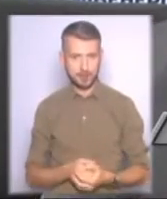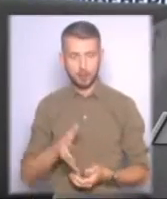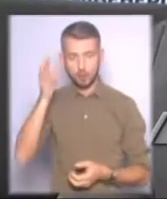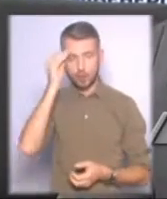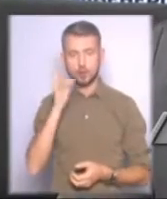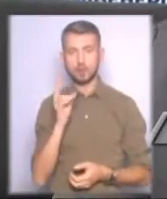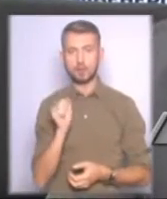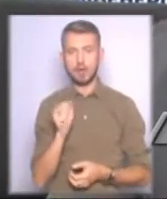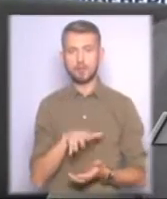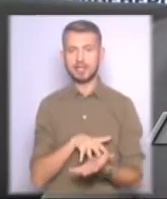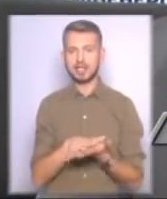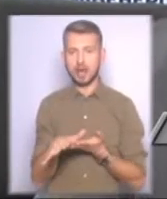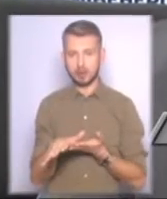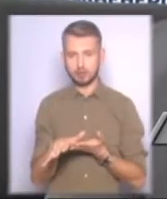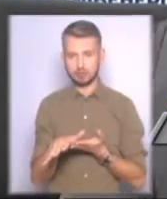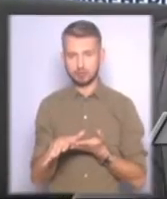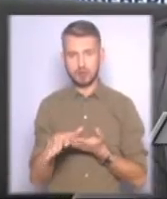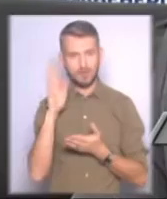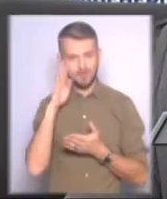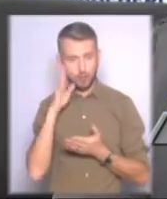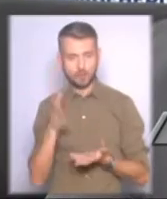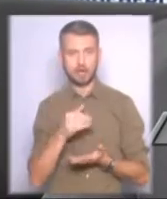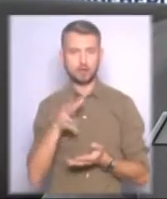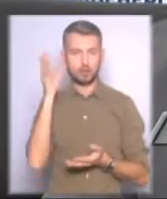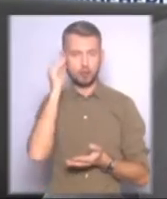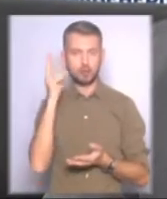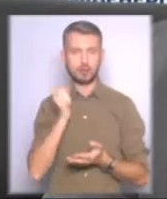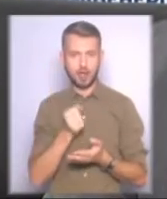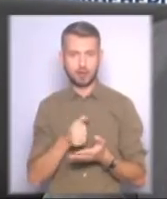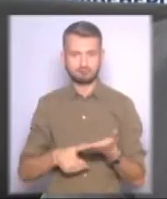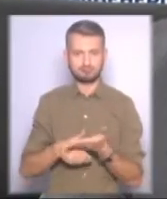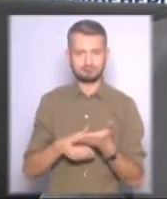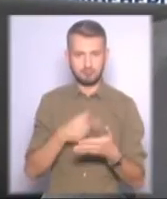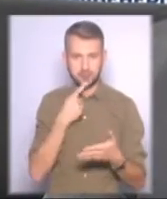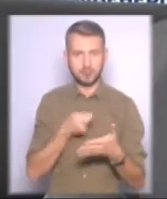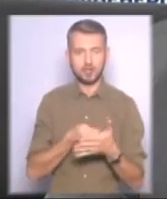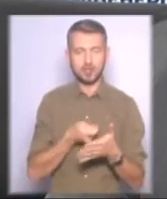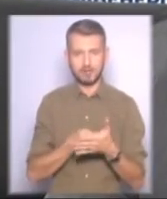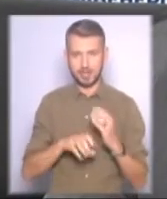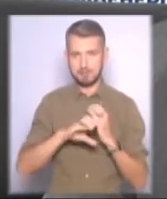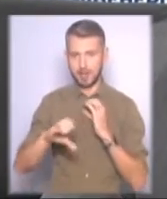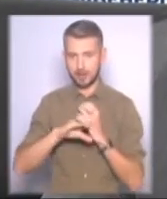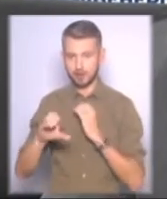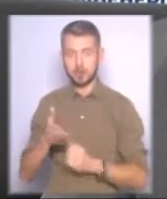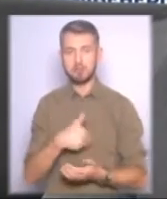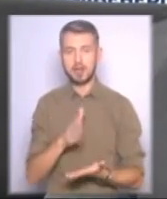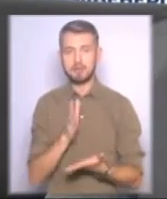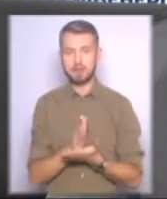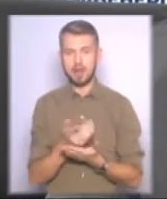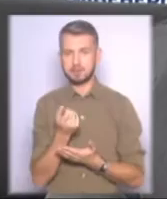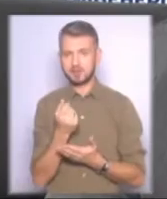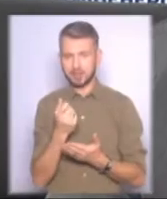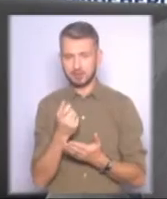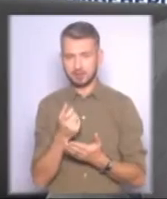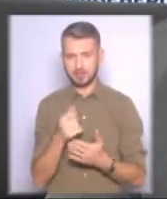витрату мережної води та з огляду на піджилення мереж, ми маємо невеликий сплеск